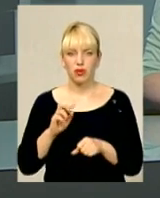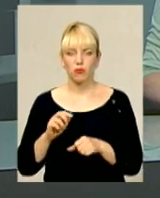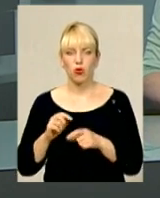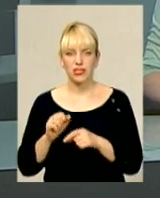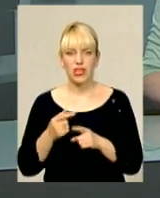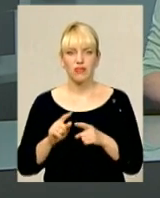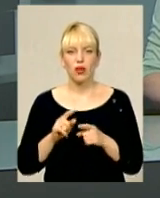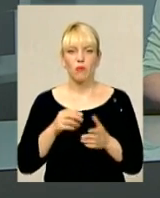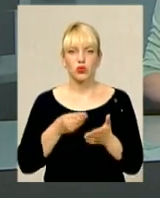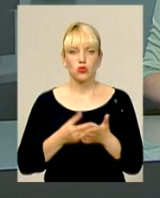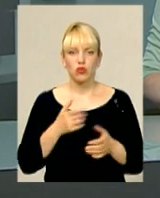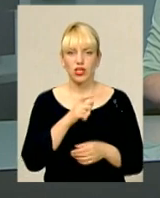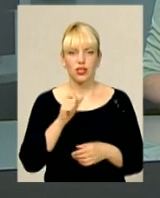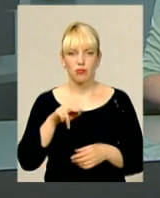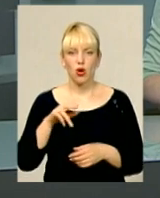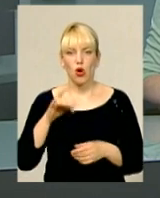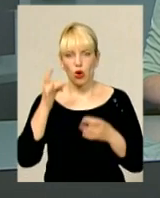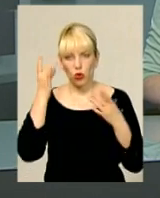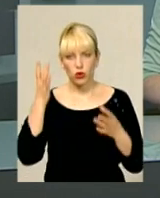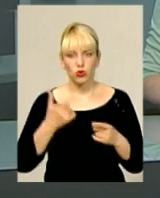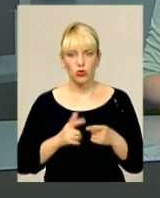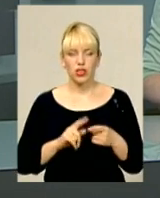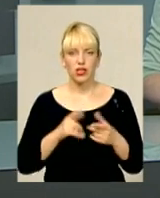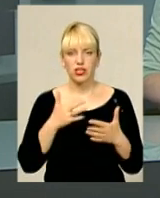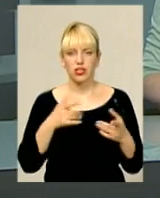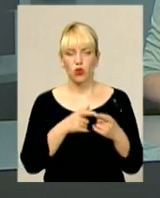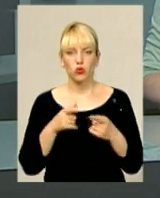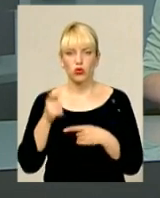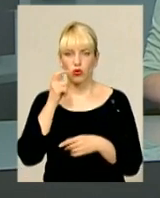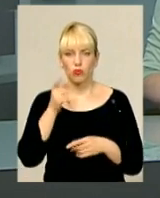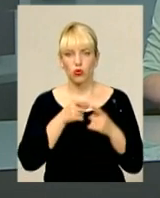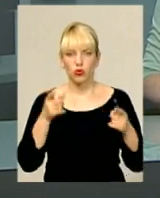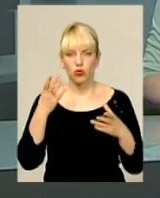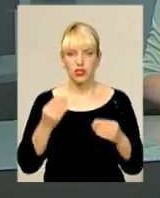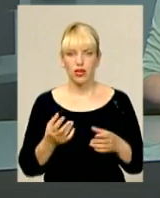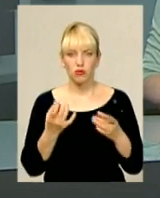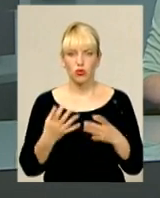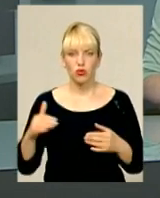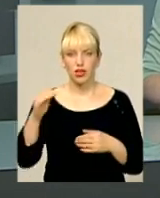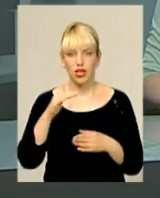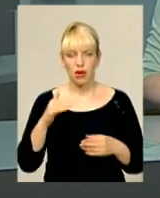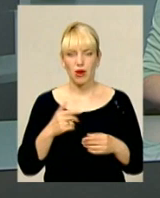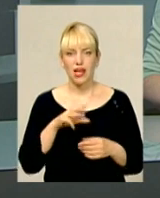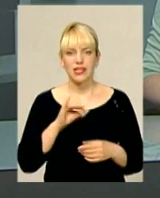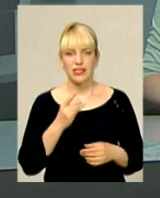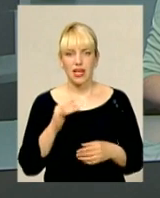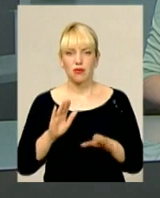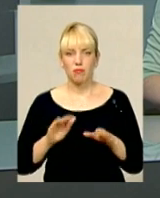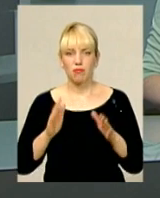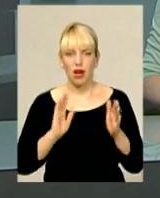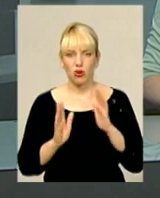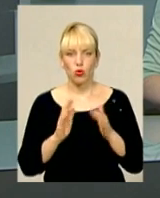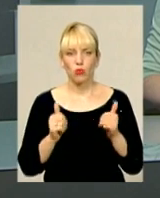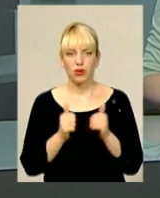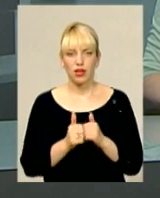поціновувачів хіп-хоп-культури з різних куточків України. Протягом дня «Просто небо» у скейт-парку біля Палацу творчості